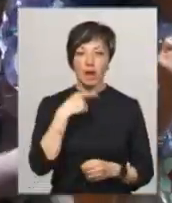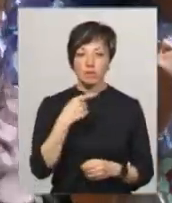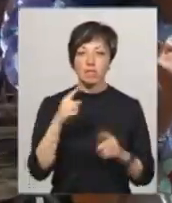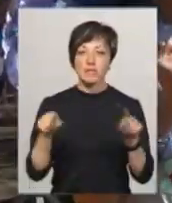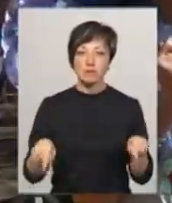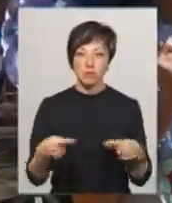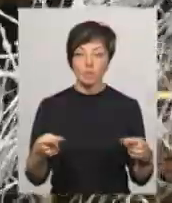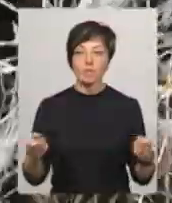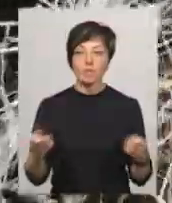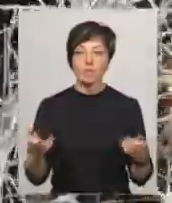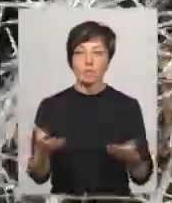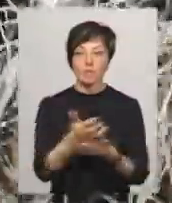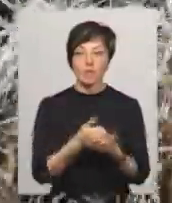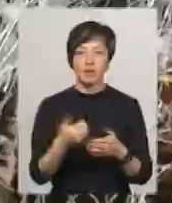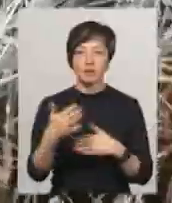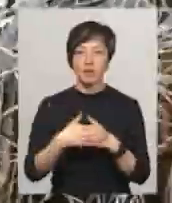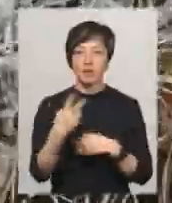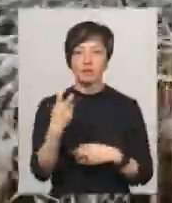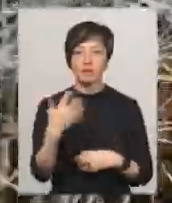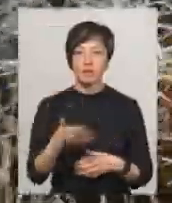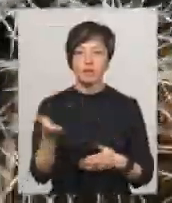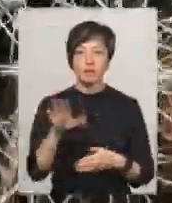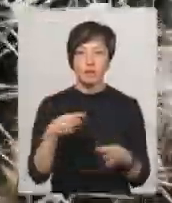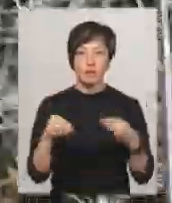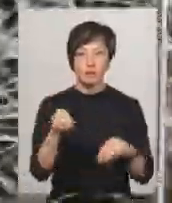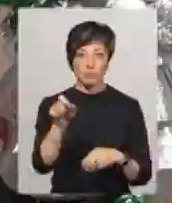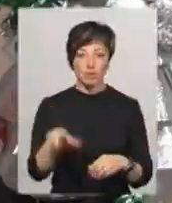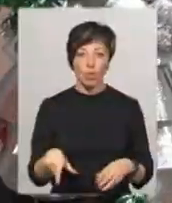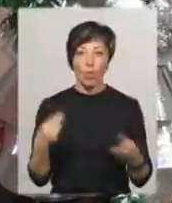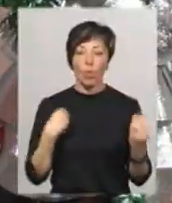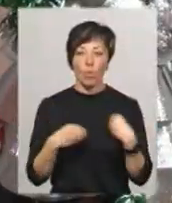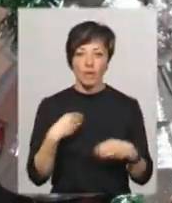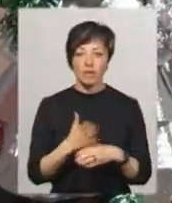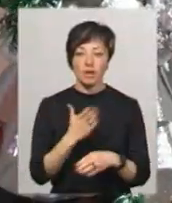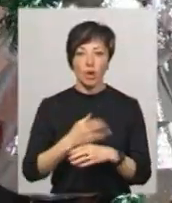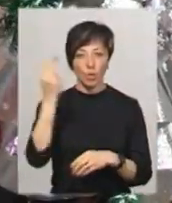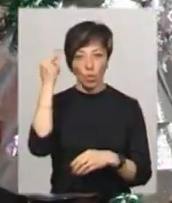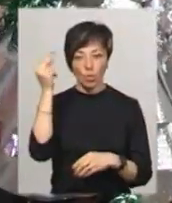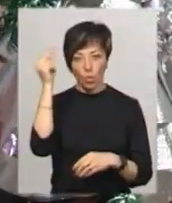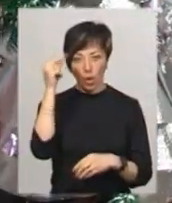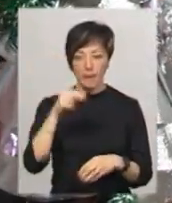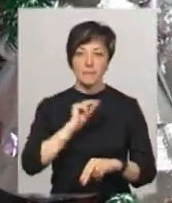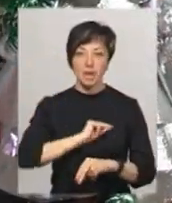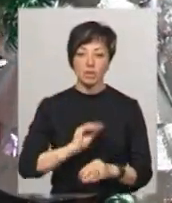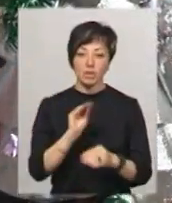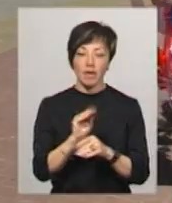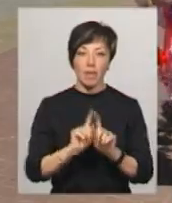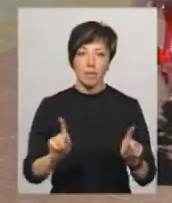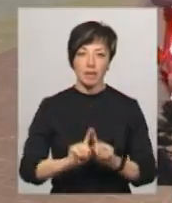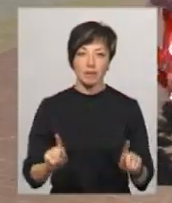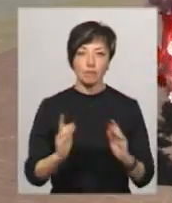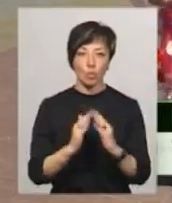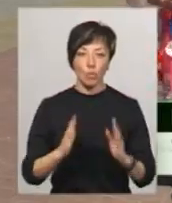для її створення зібрали близько 250 штук пластикових пляшок. Одяг виготовляли на уроках праці або ж додавали певні елементи вдома.